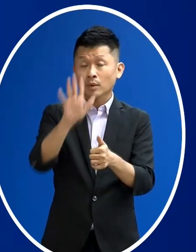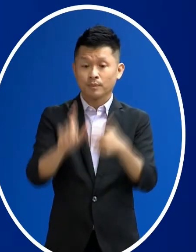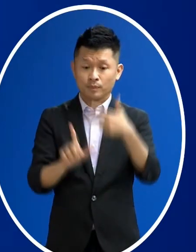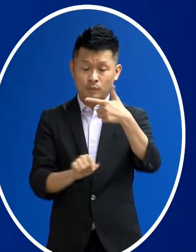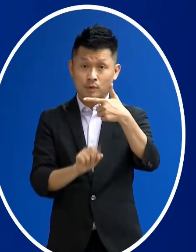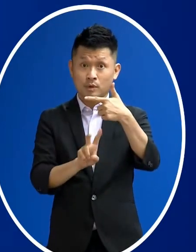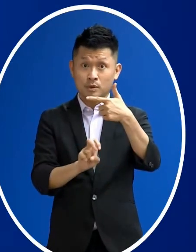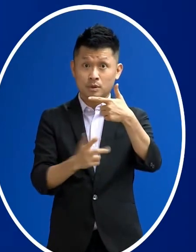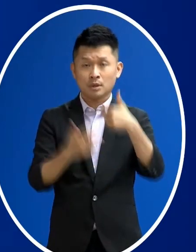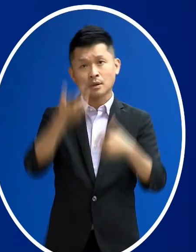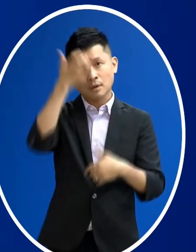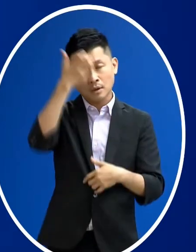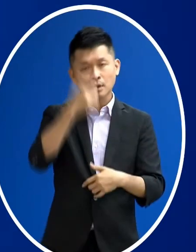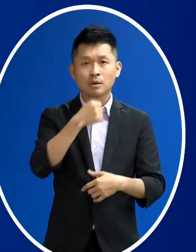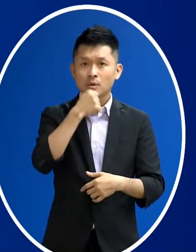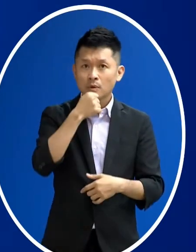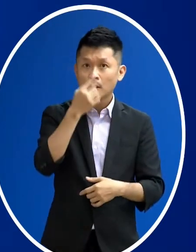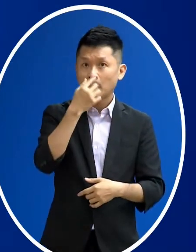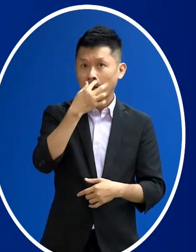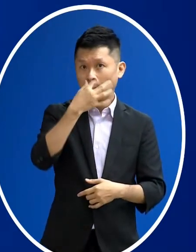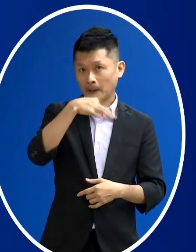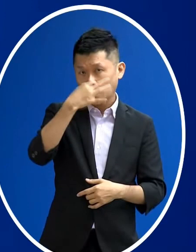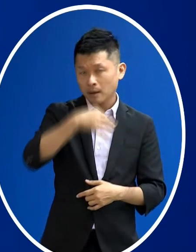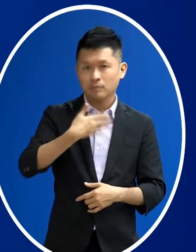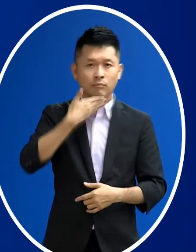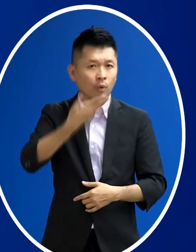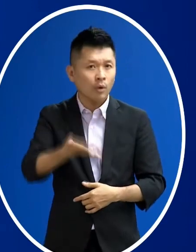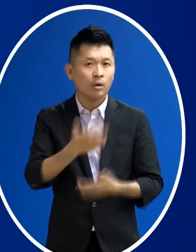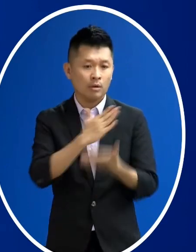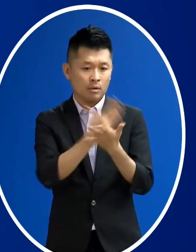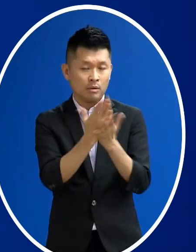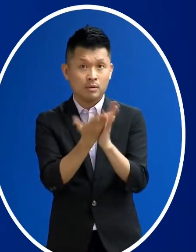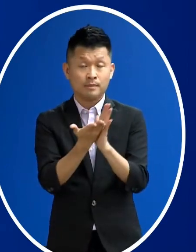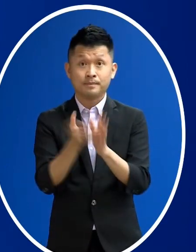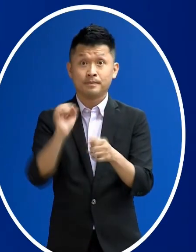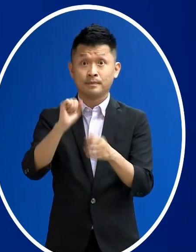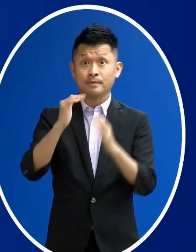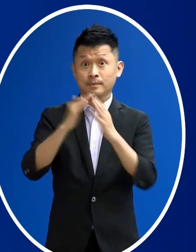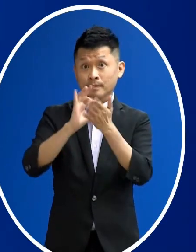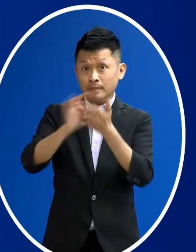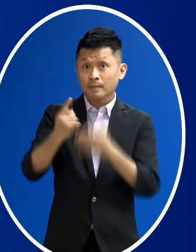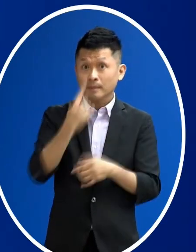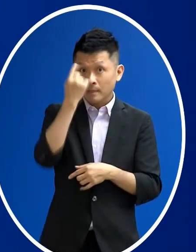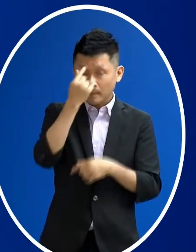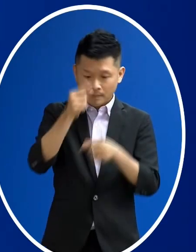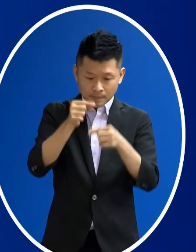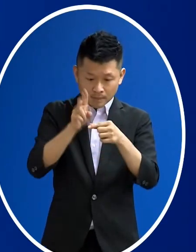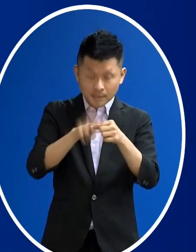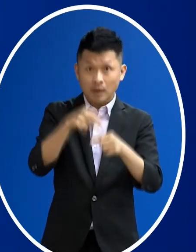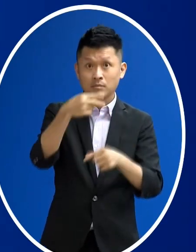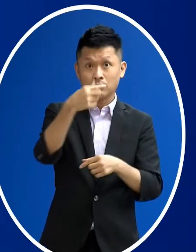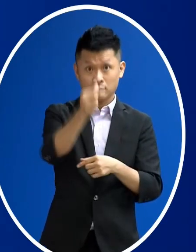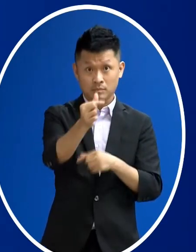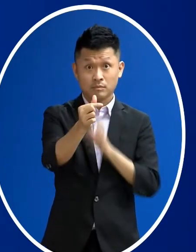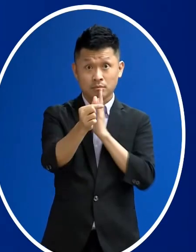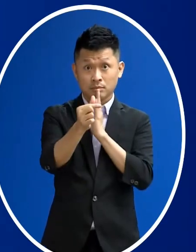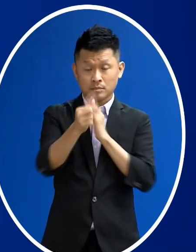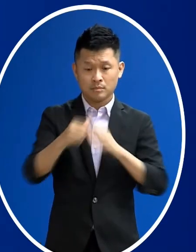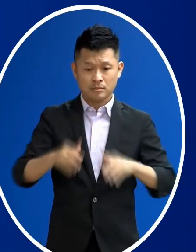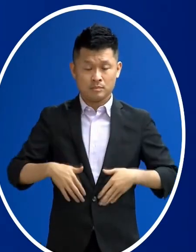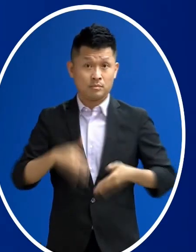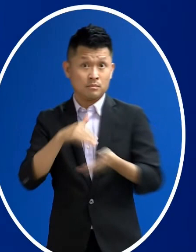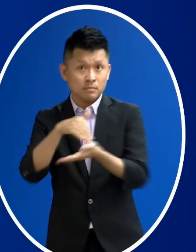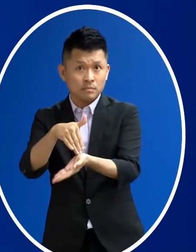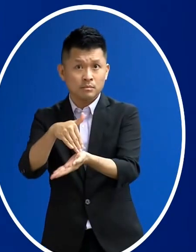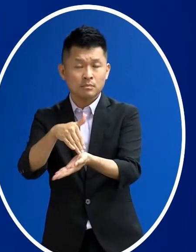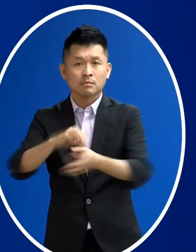開始有發燒 咳嗽 流鼻水嘔吐等等這些症狀 使用家用快篩檢驗陽性病 那當天到急診這邊